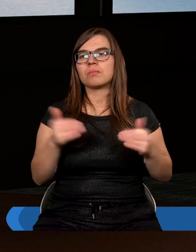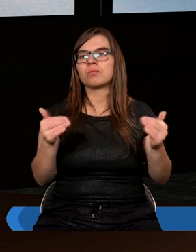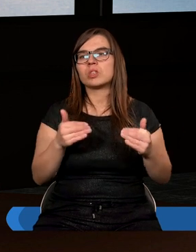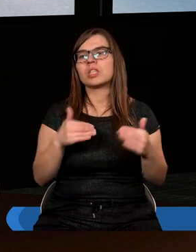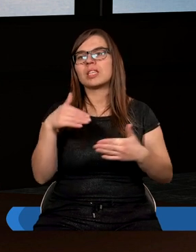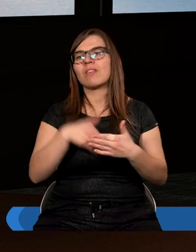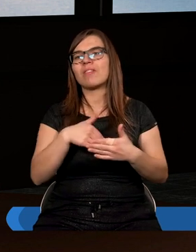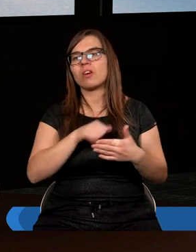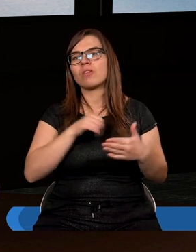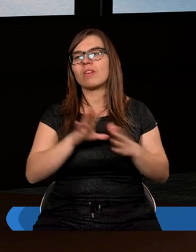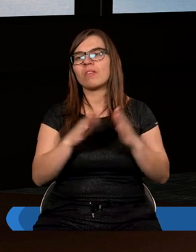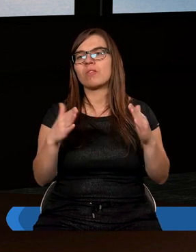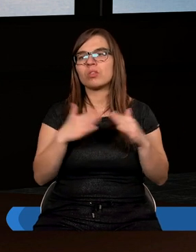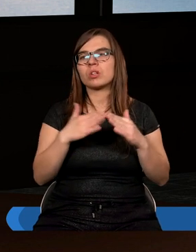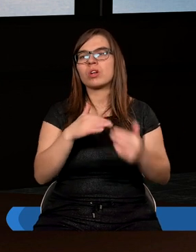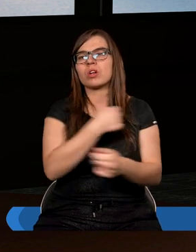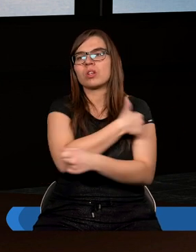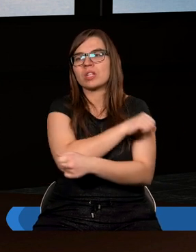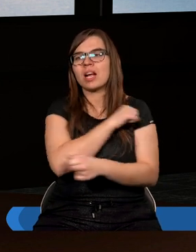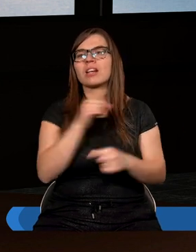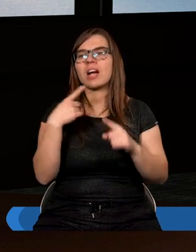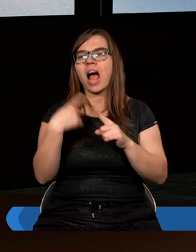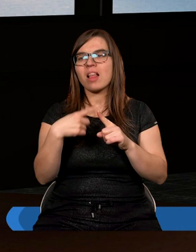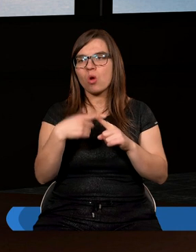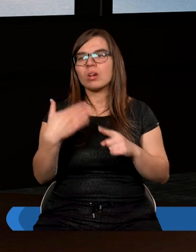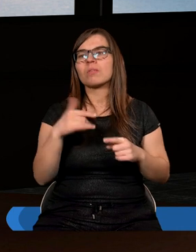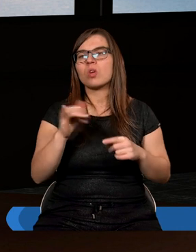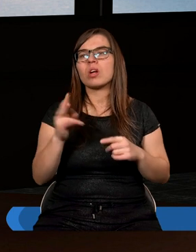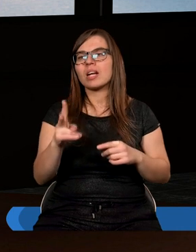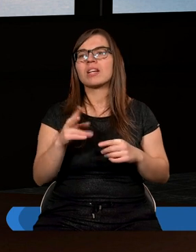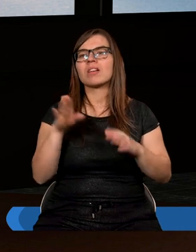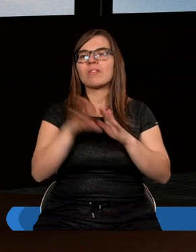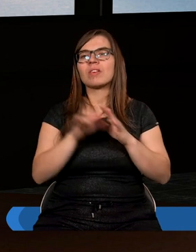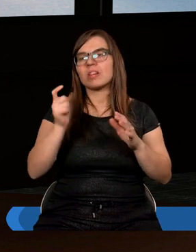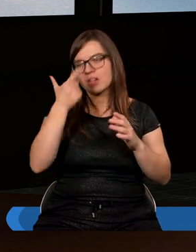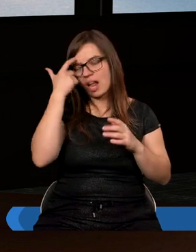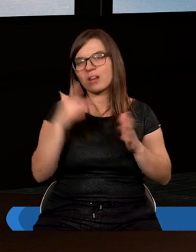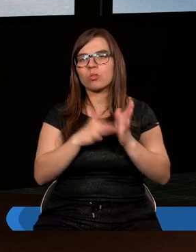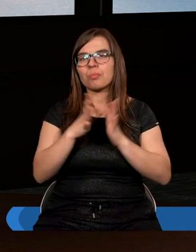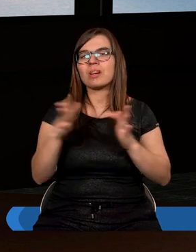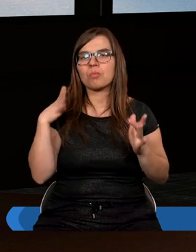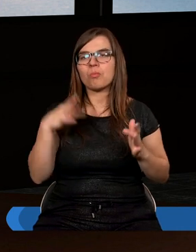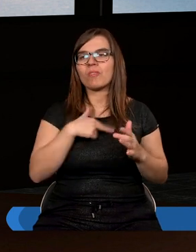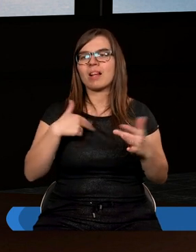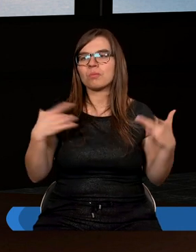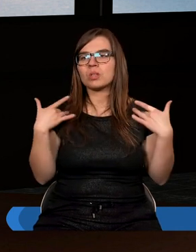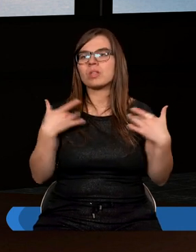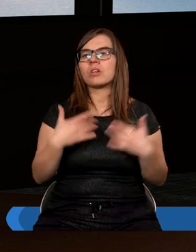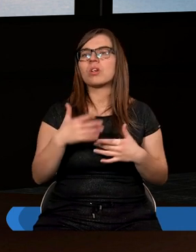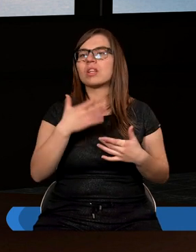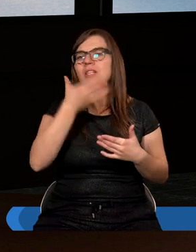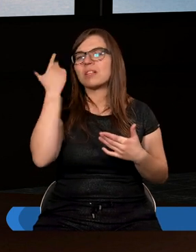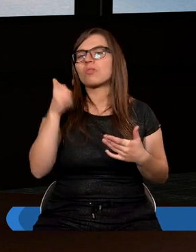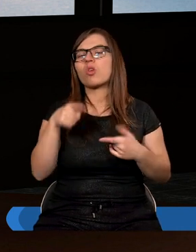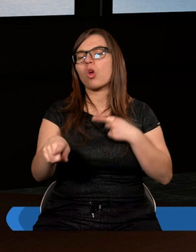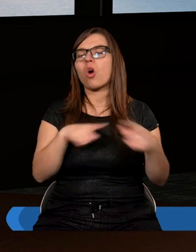wychowywałam się w domu chrześcijańskim, katolickim, to jednak Chrystus nie był centrum naszego życia. I nawet nie umiałam i nie